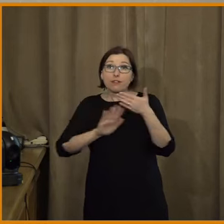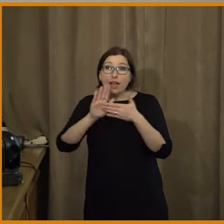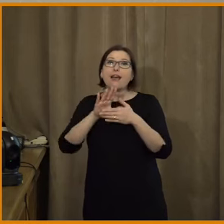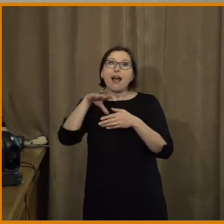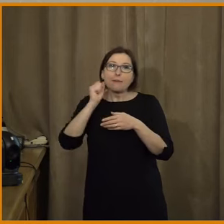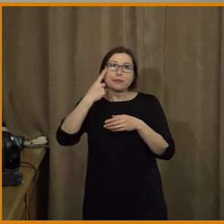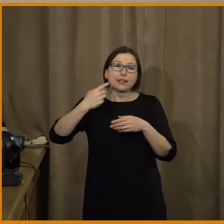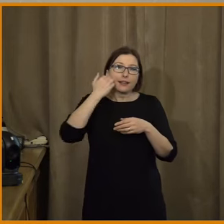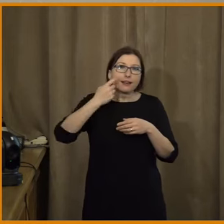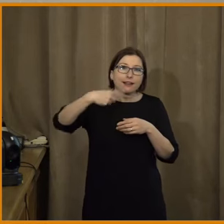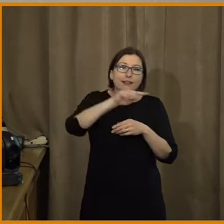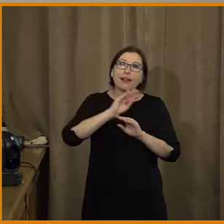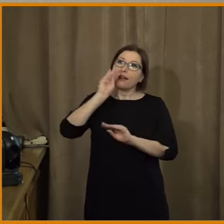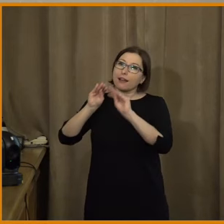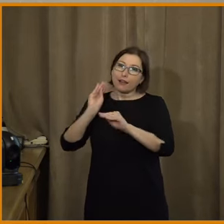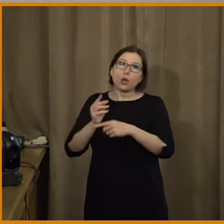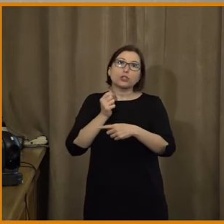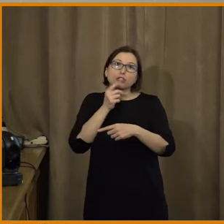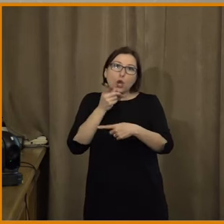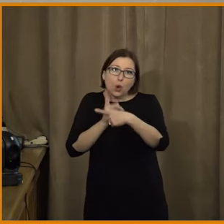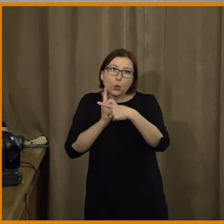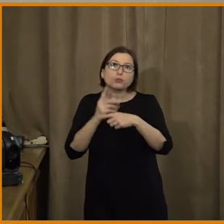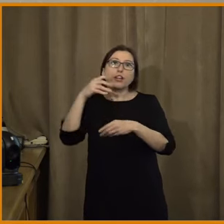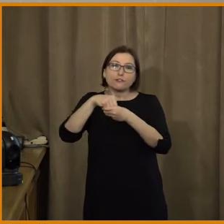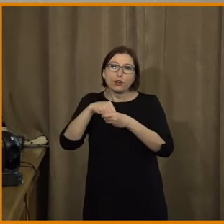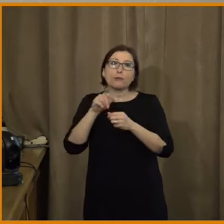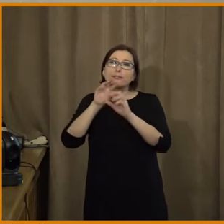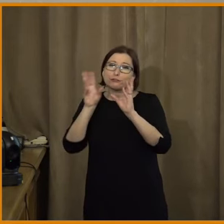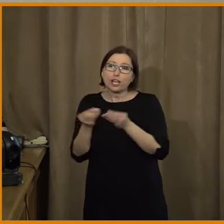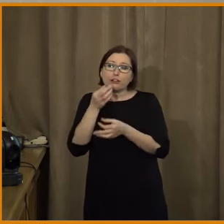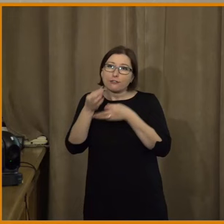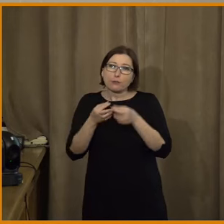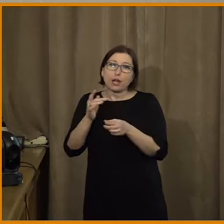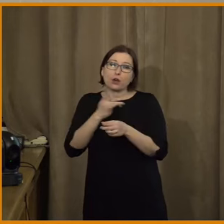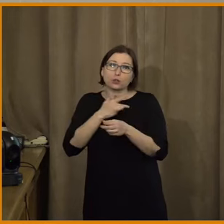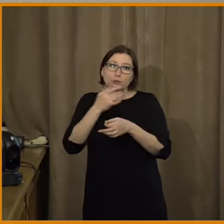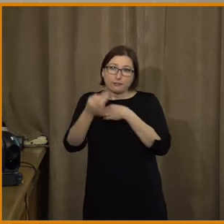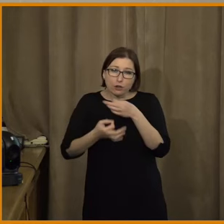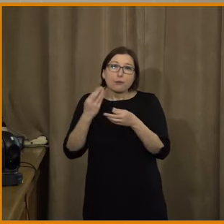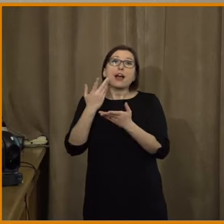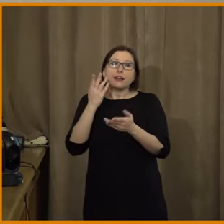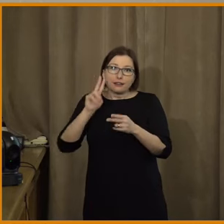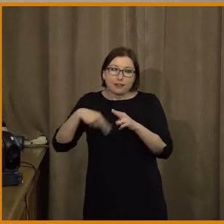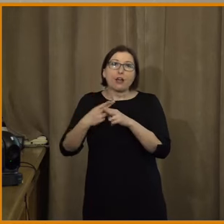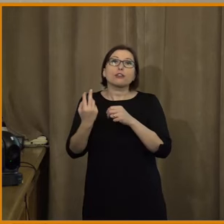aby zase zatáhla někoho, kdo na webovou stránku, kde mu nakonec odsizí osobní údaje, údaje z účtu.